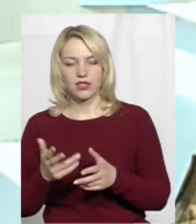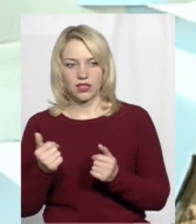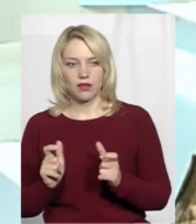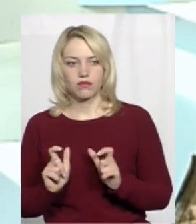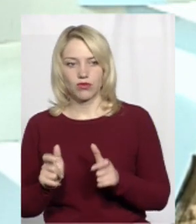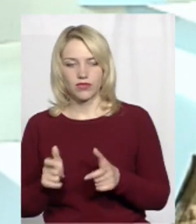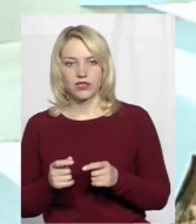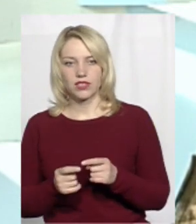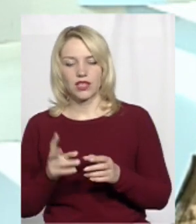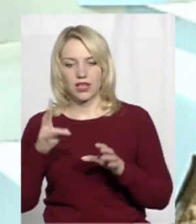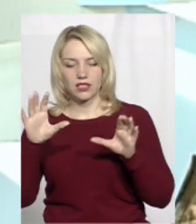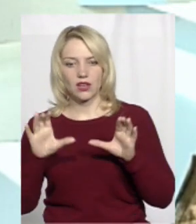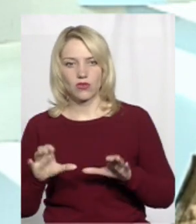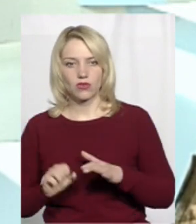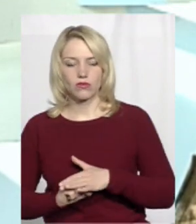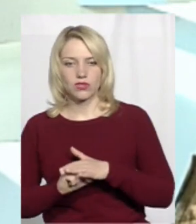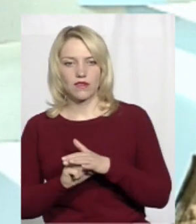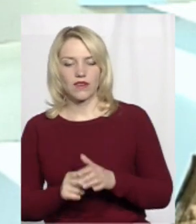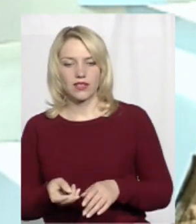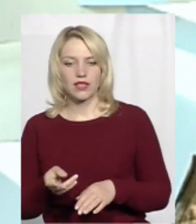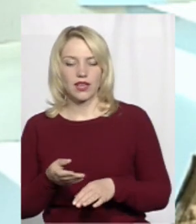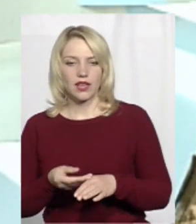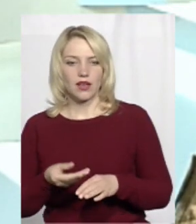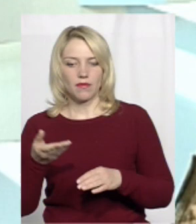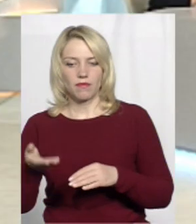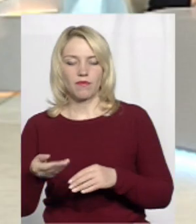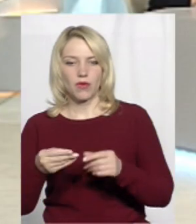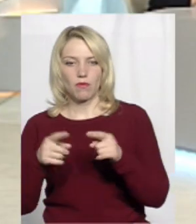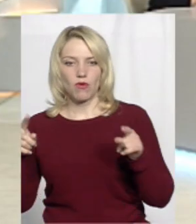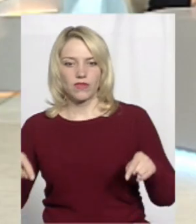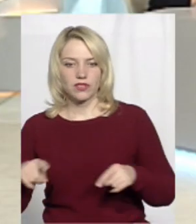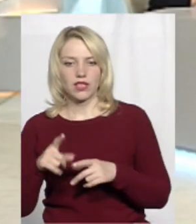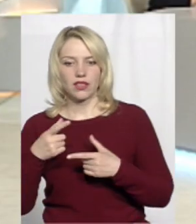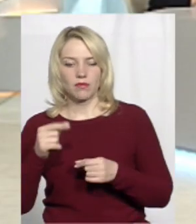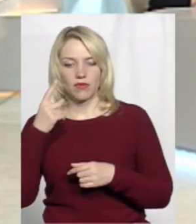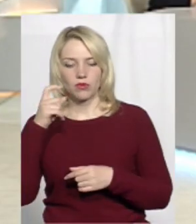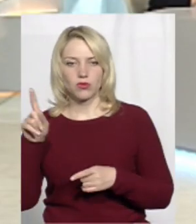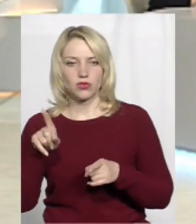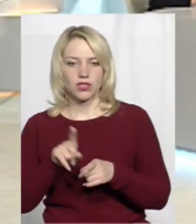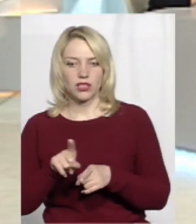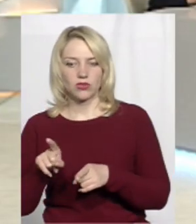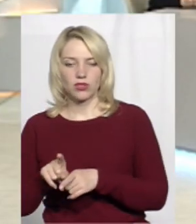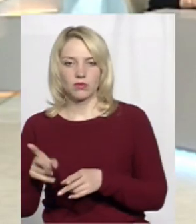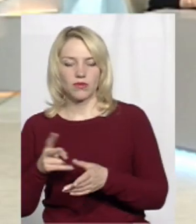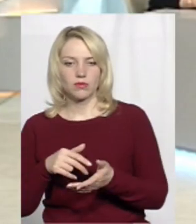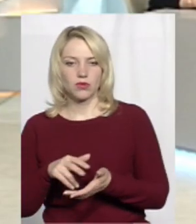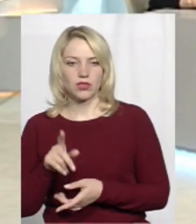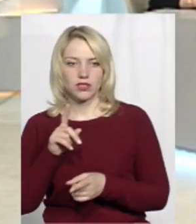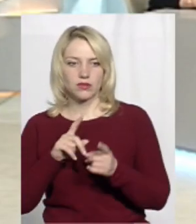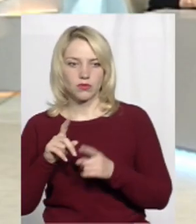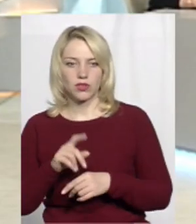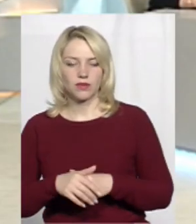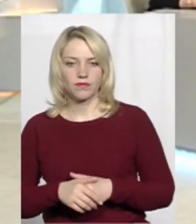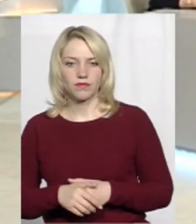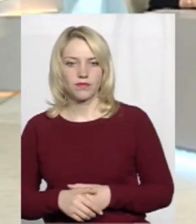приходить? На законному основанні приходить повістка, де повідомляється, що такий-то, такий-то повинен пройти збори з